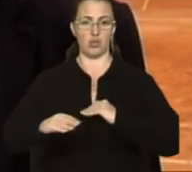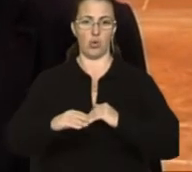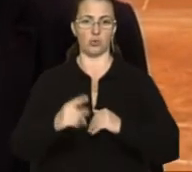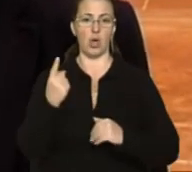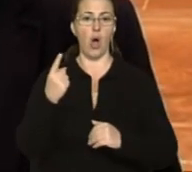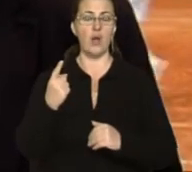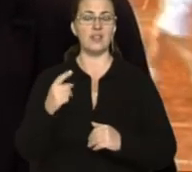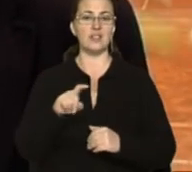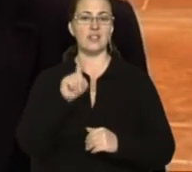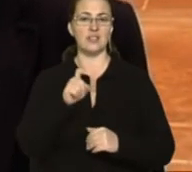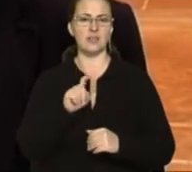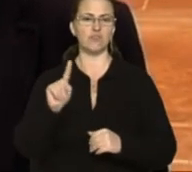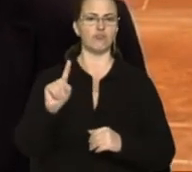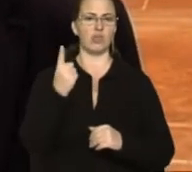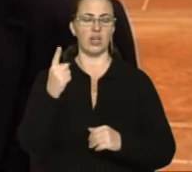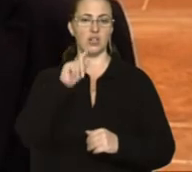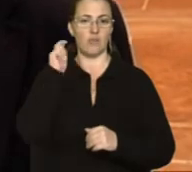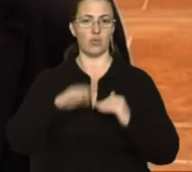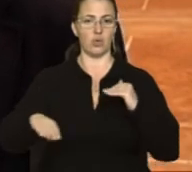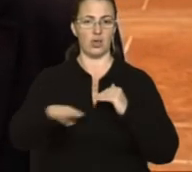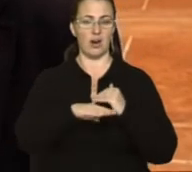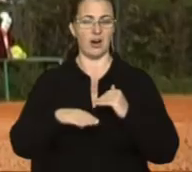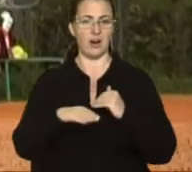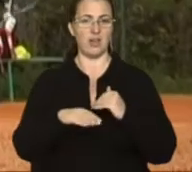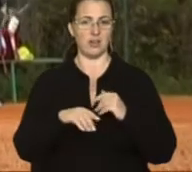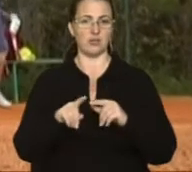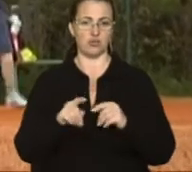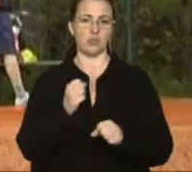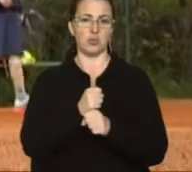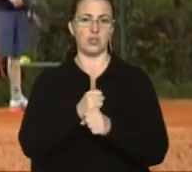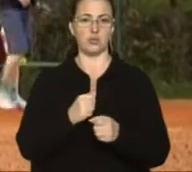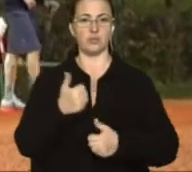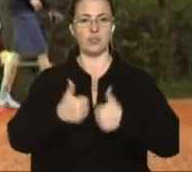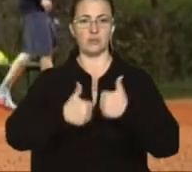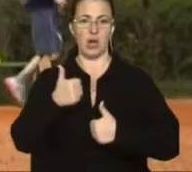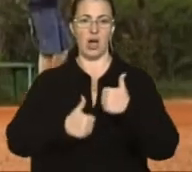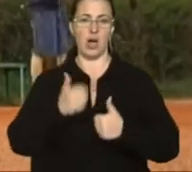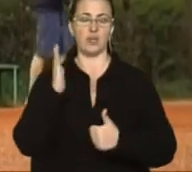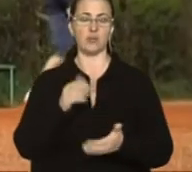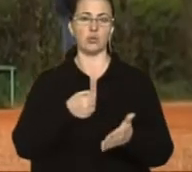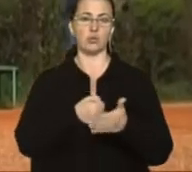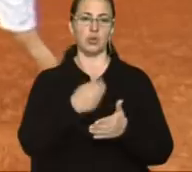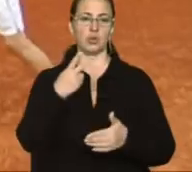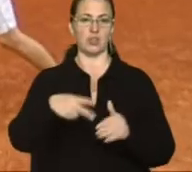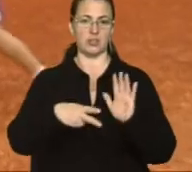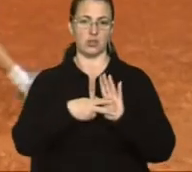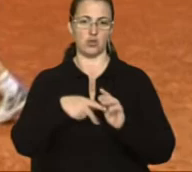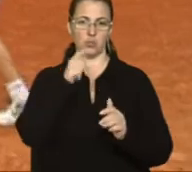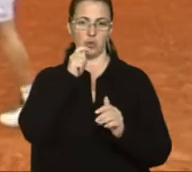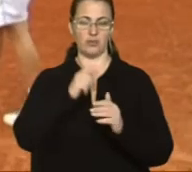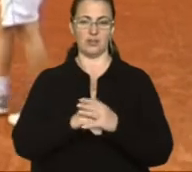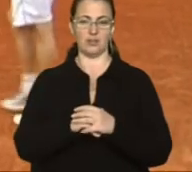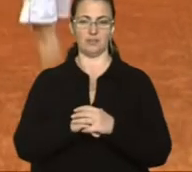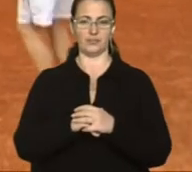України, грунтові корти, які введені вже в експлуатацію. Змагання триватимуть до 27 квітня. Ярема Чуйко,